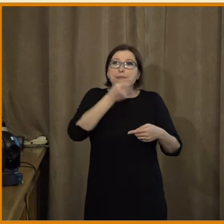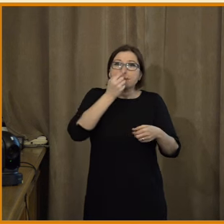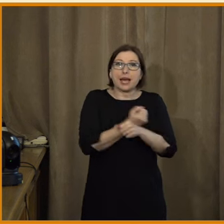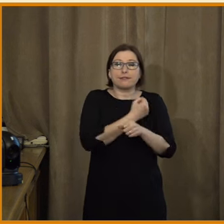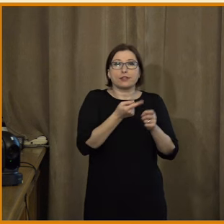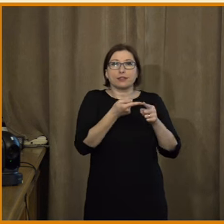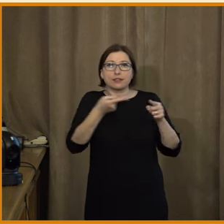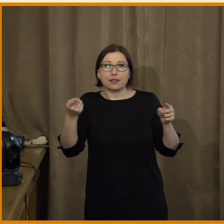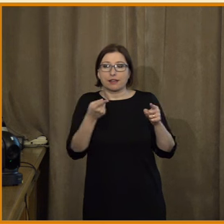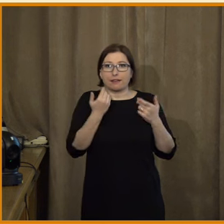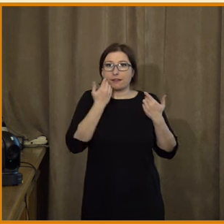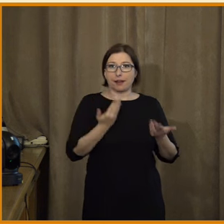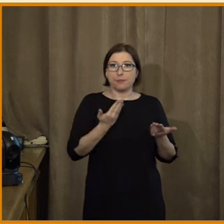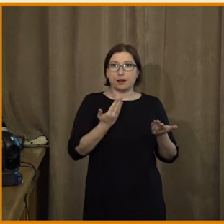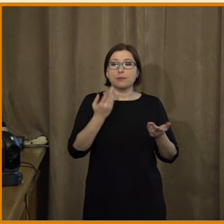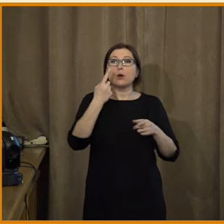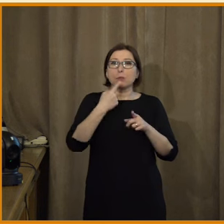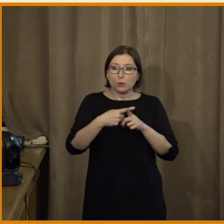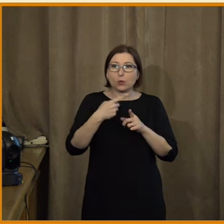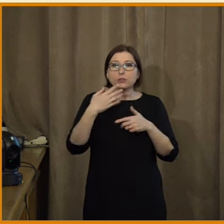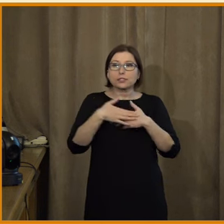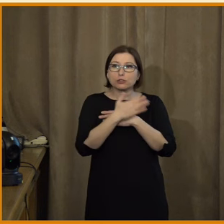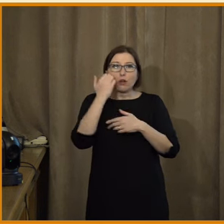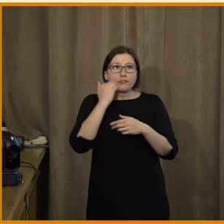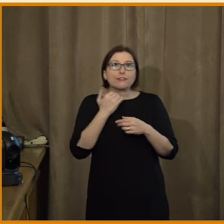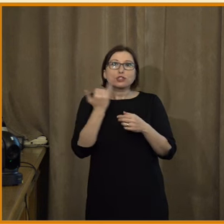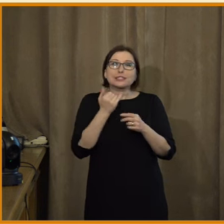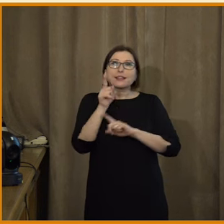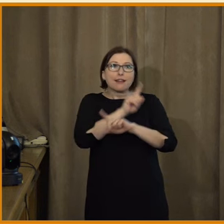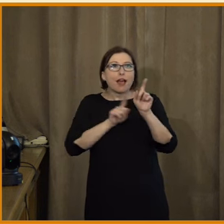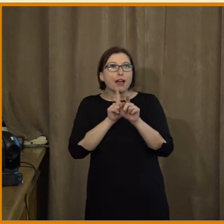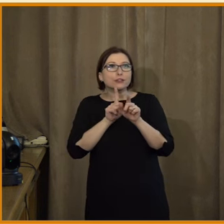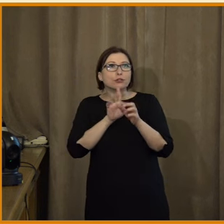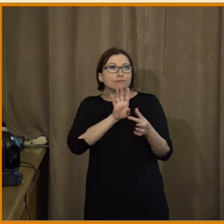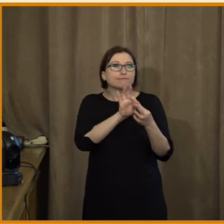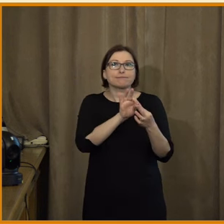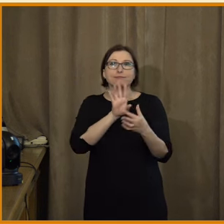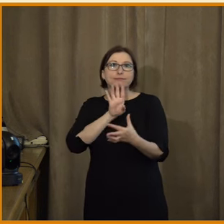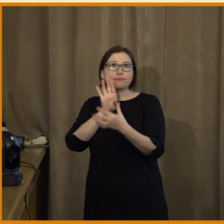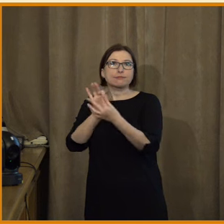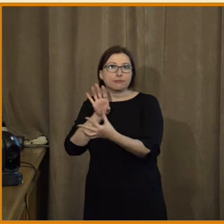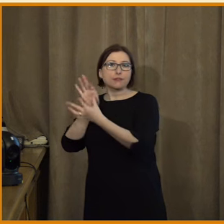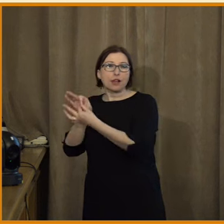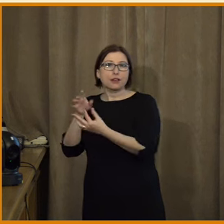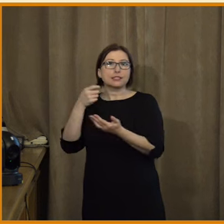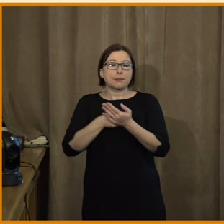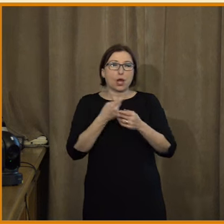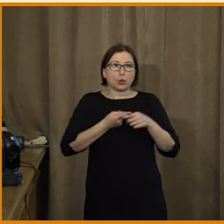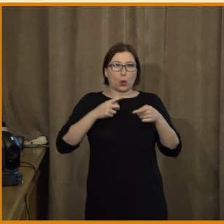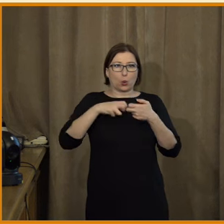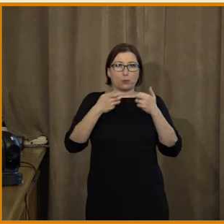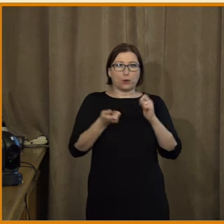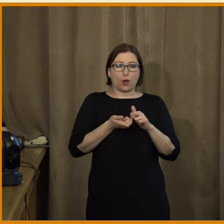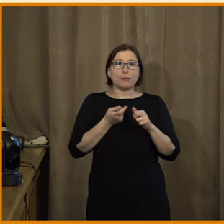kterou bychom mohli všichni pracovat a zároveň se všichni k nim nějak vztahujeme ideologicky. Takže vlastně začíná být pro mě je velmi problematické.